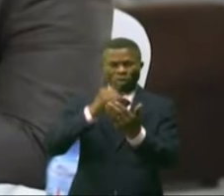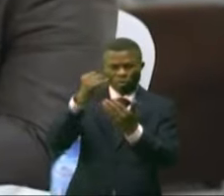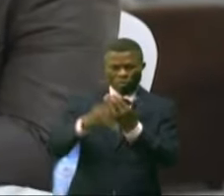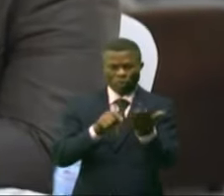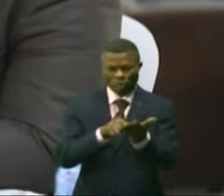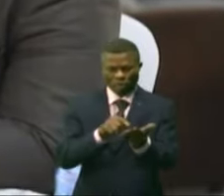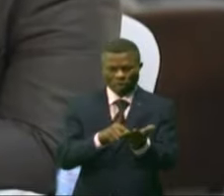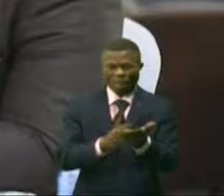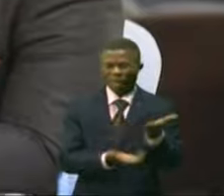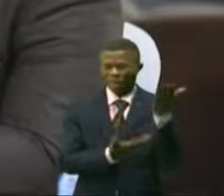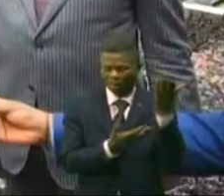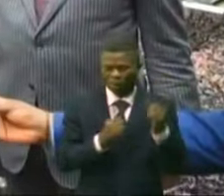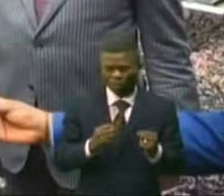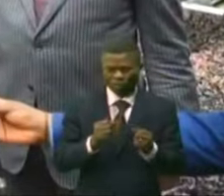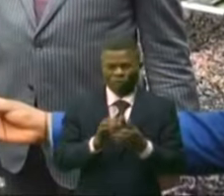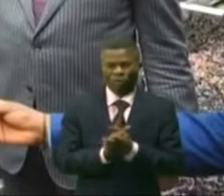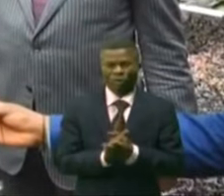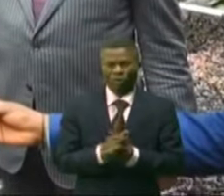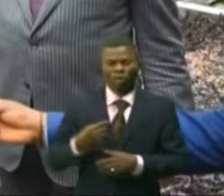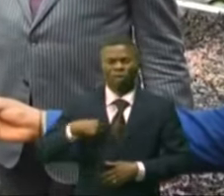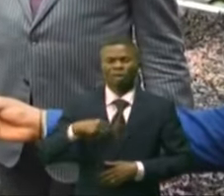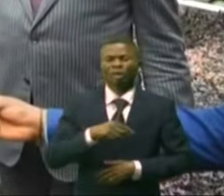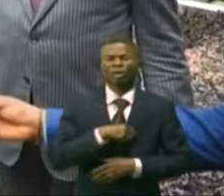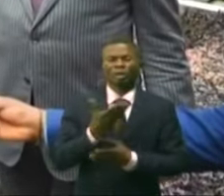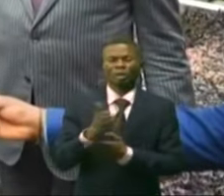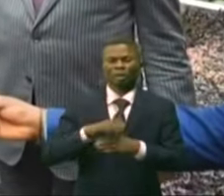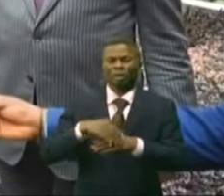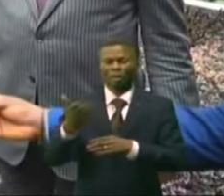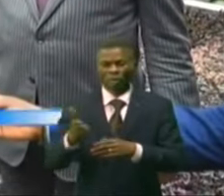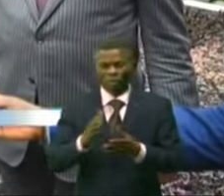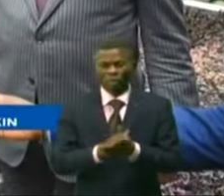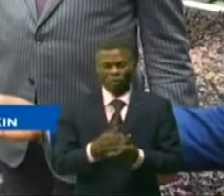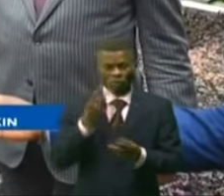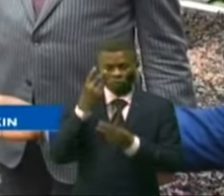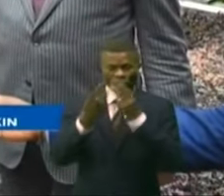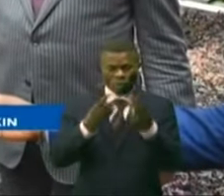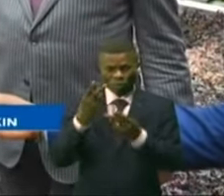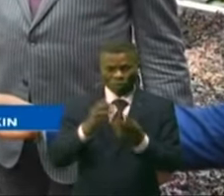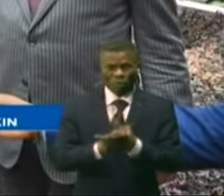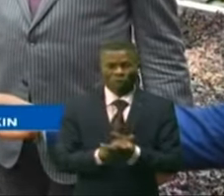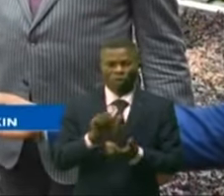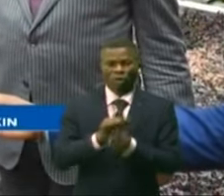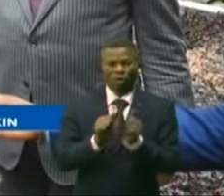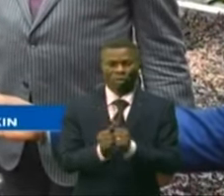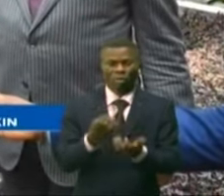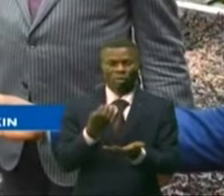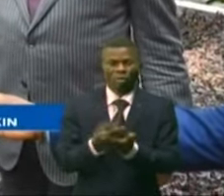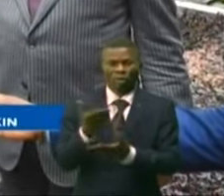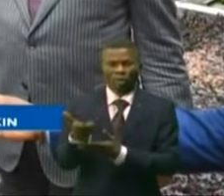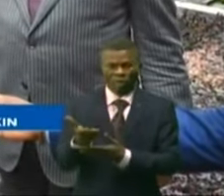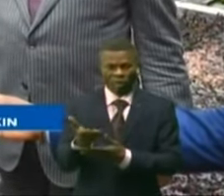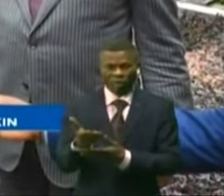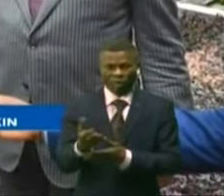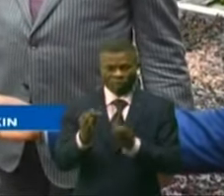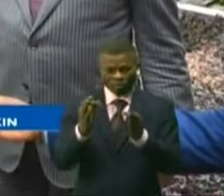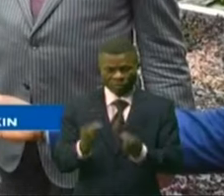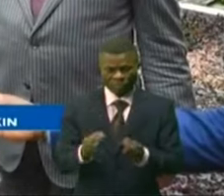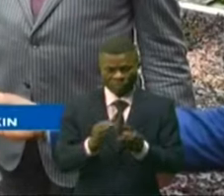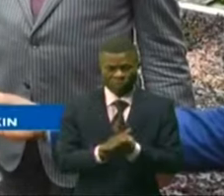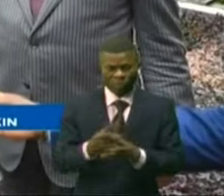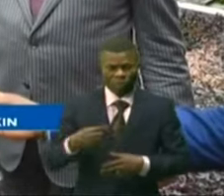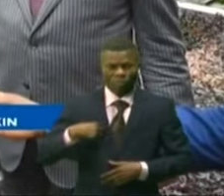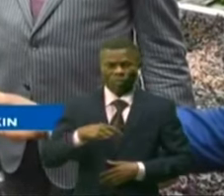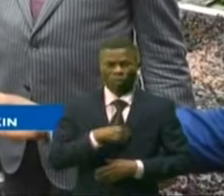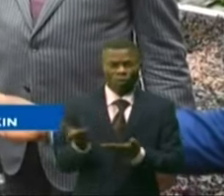grands projets. Après les études, après le passage partenaire financier et technique, je cite Alstom et l'AFC, il